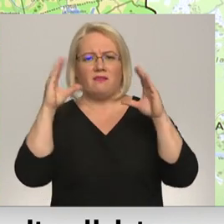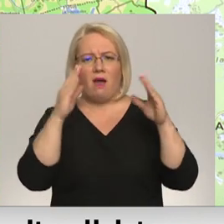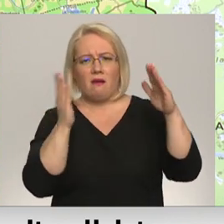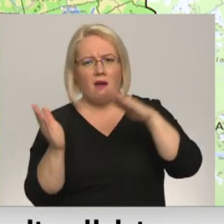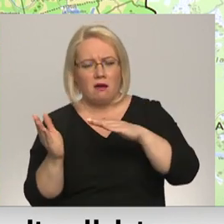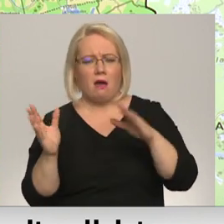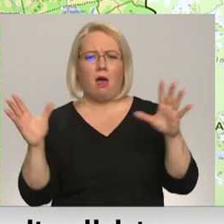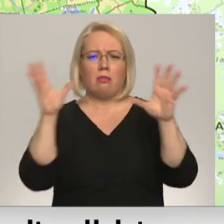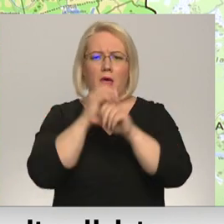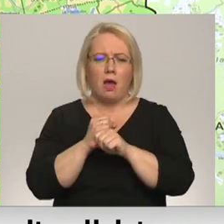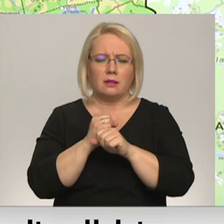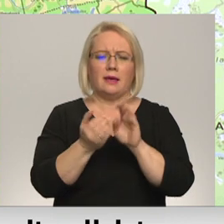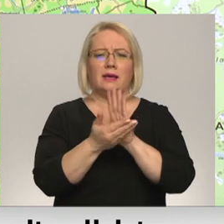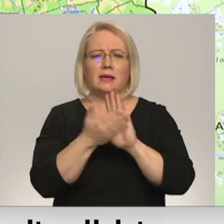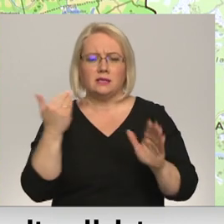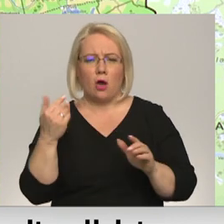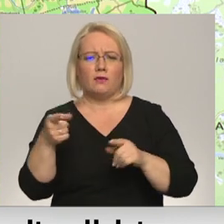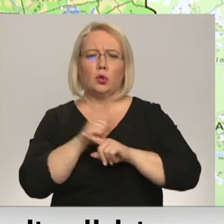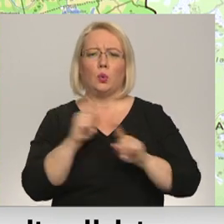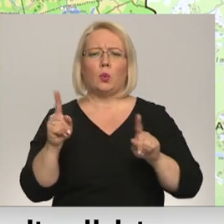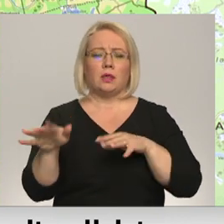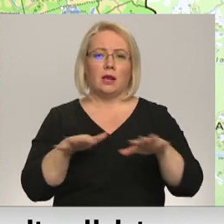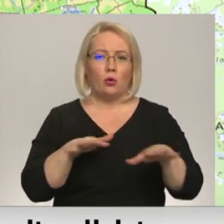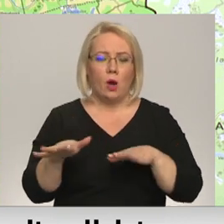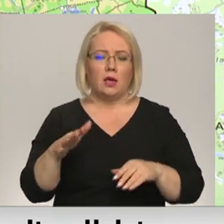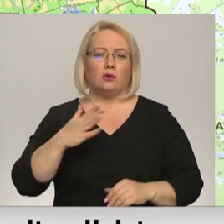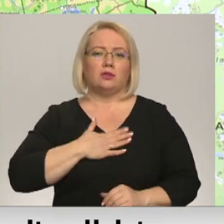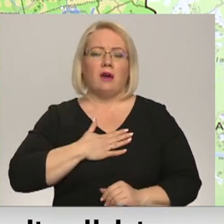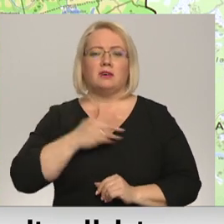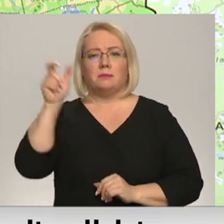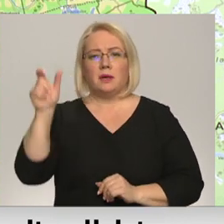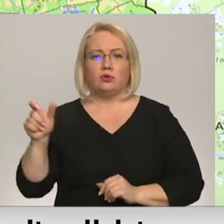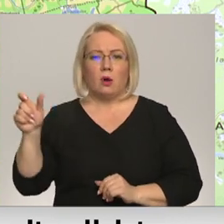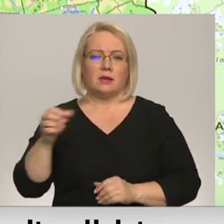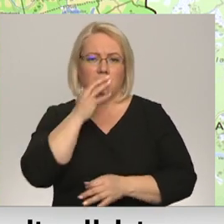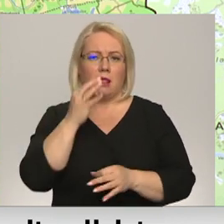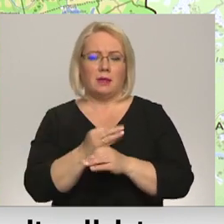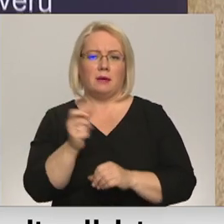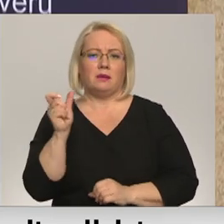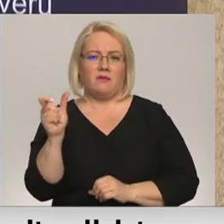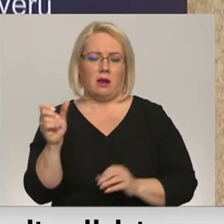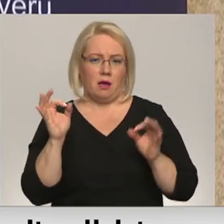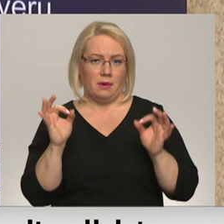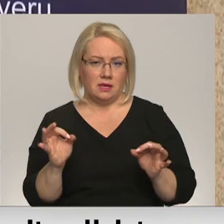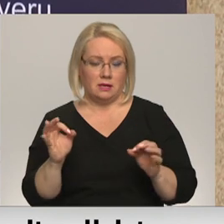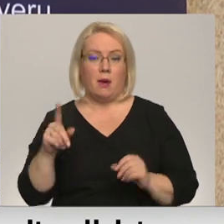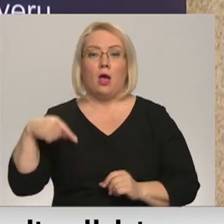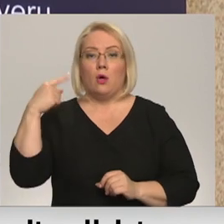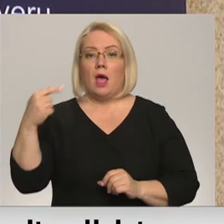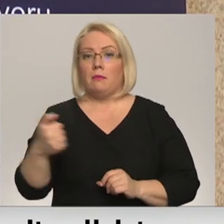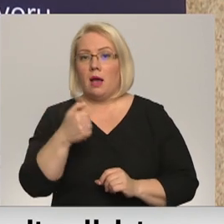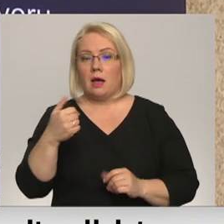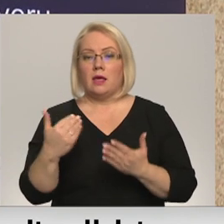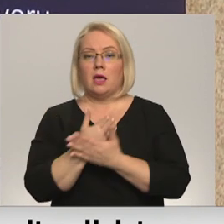naktī, uz izsaukumiem, viņi reaģēja savas pilsoniskās atbildības vārdā īstenībā. No nākamā gada